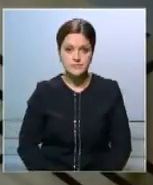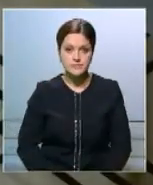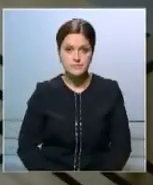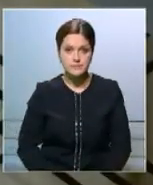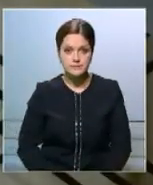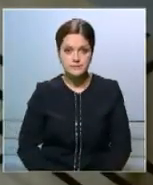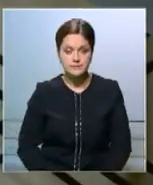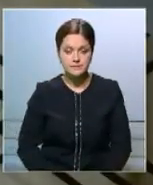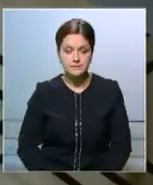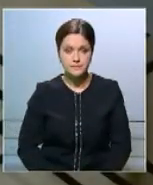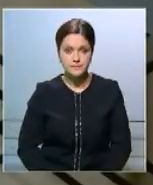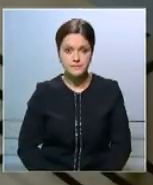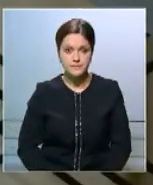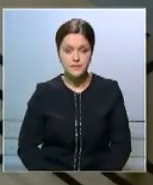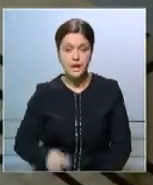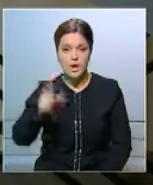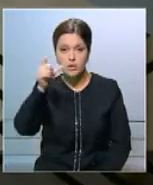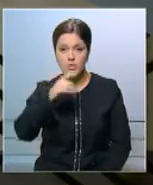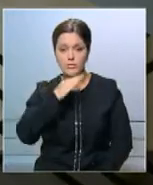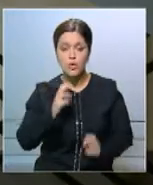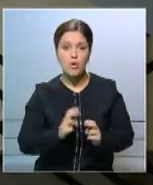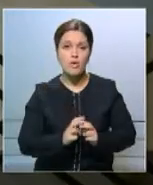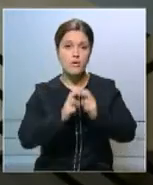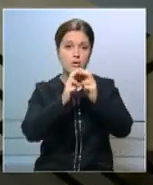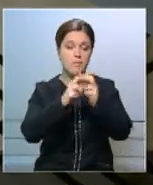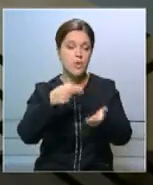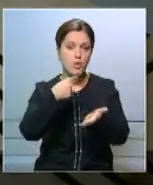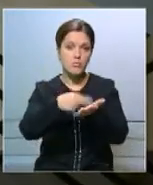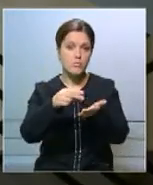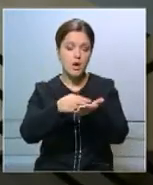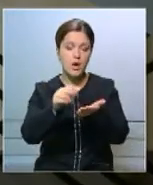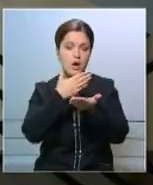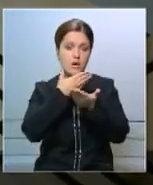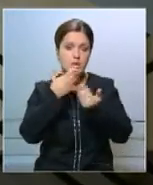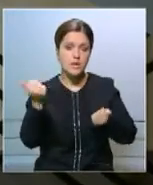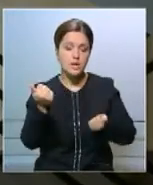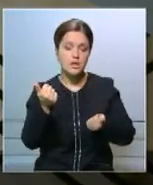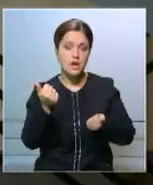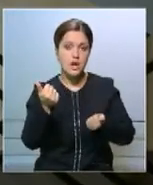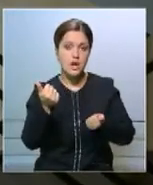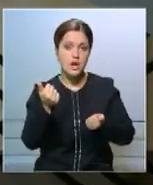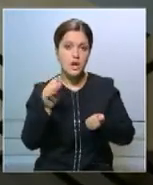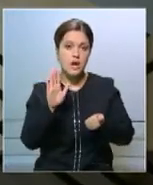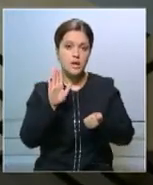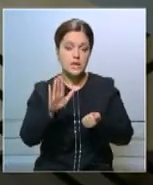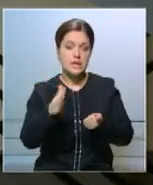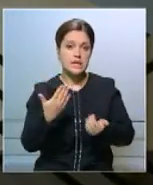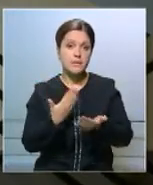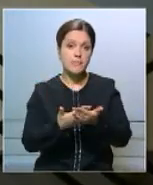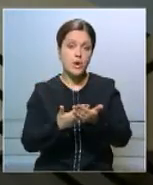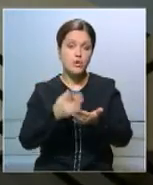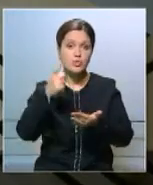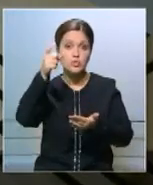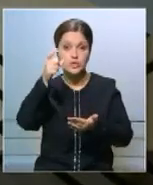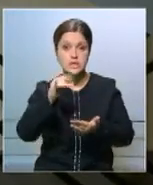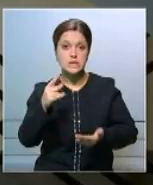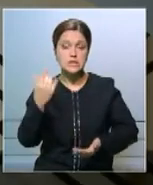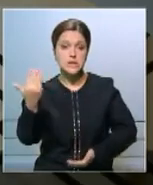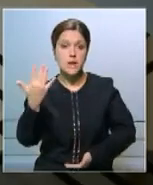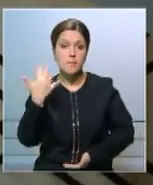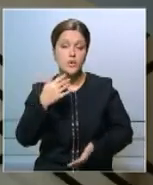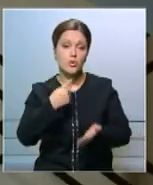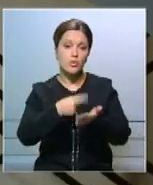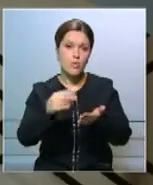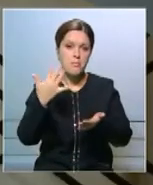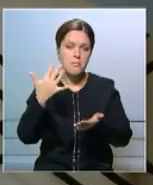Народ много ездит, а покупку у нас, которую получили, там допустим, если 100 человек, из них 50 купили,